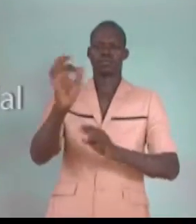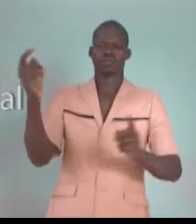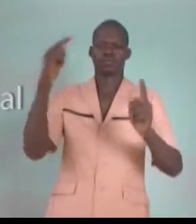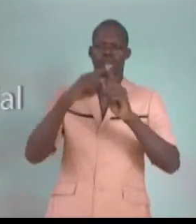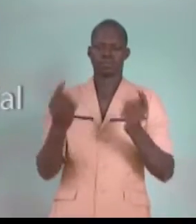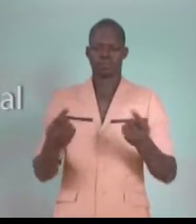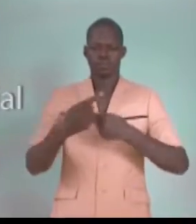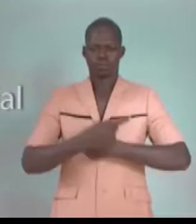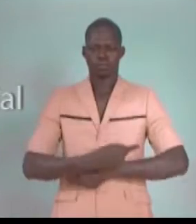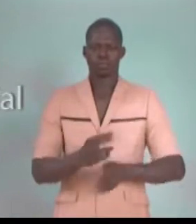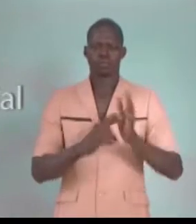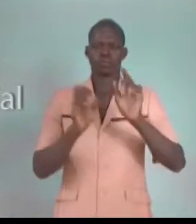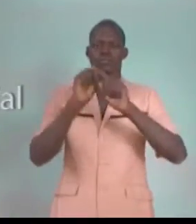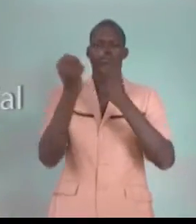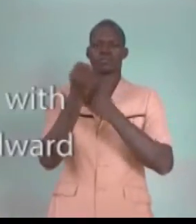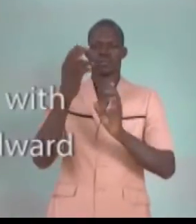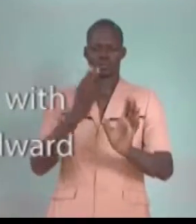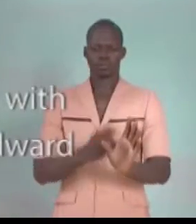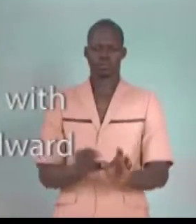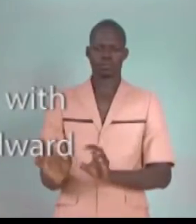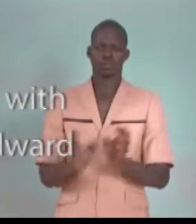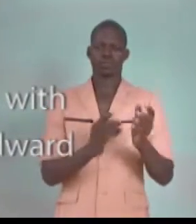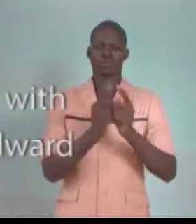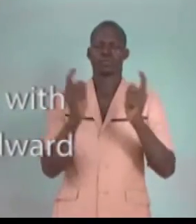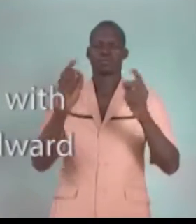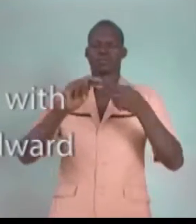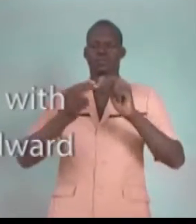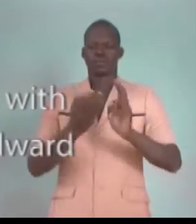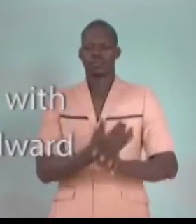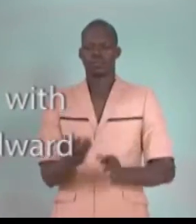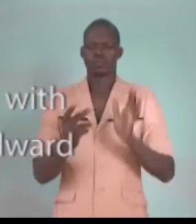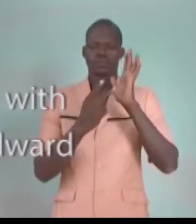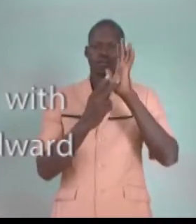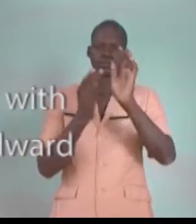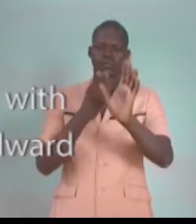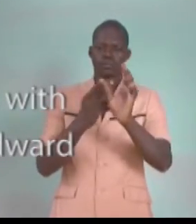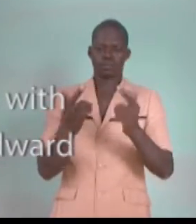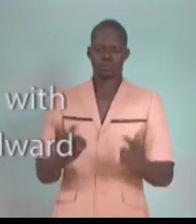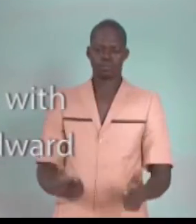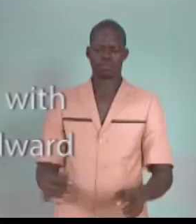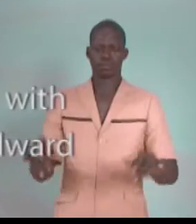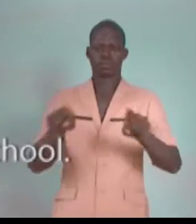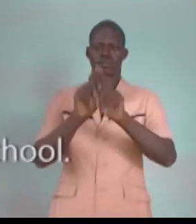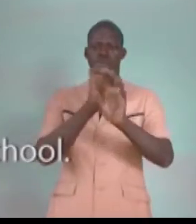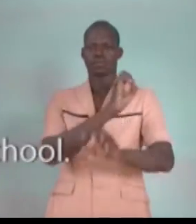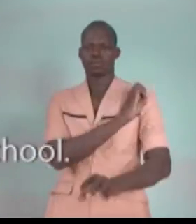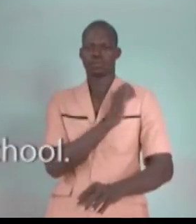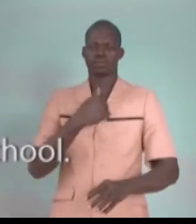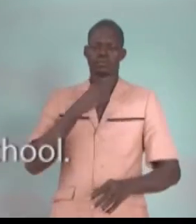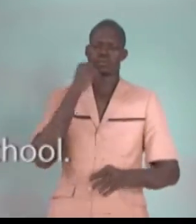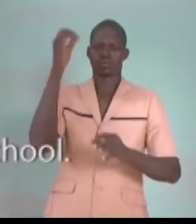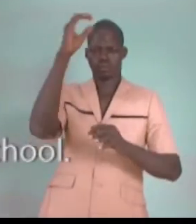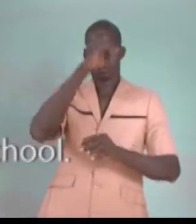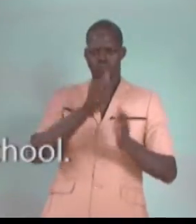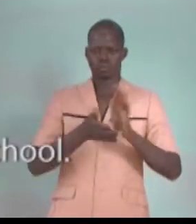jusqu'à ce jour, les représentations sociales du handicap font qu'un grand nombre d'enfants présentant un handicap léger similaire à celui d'Edouard n'ont pas la